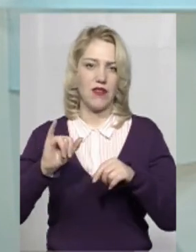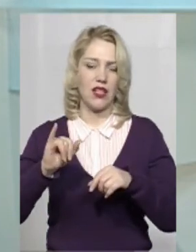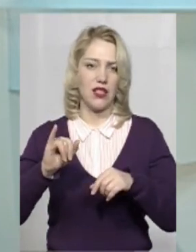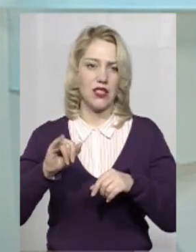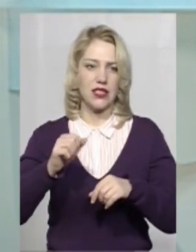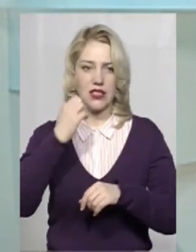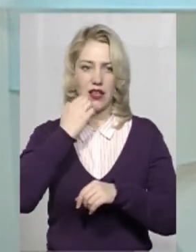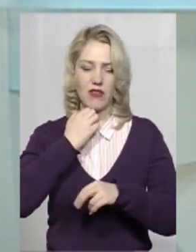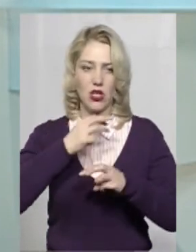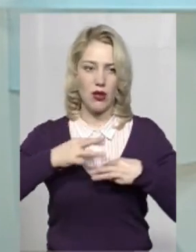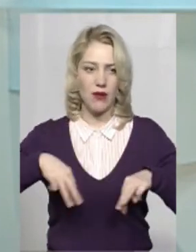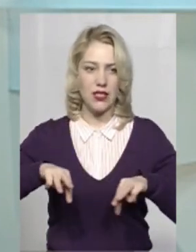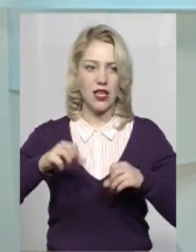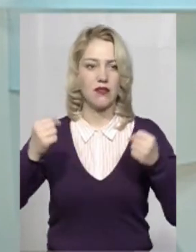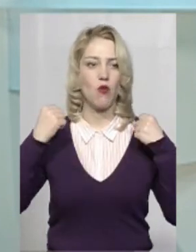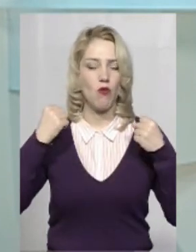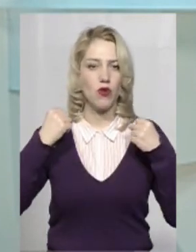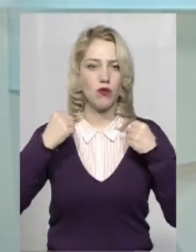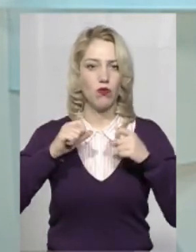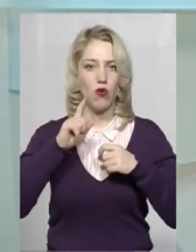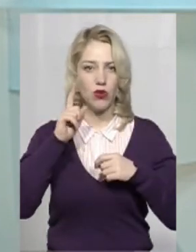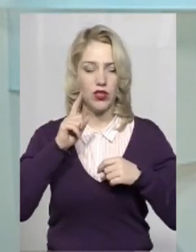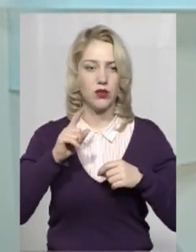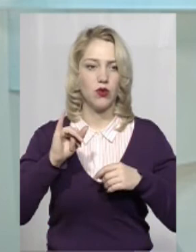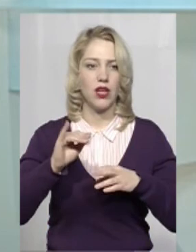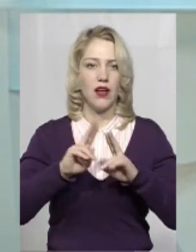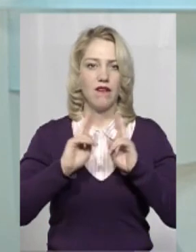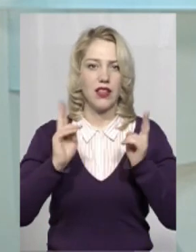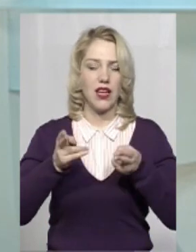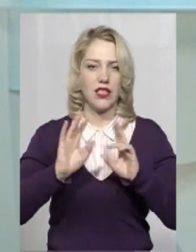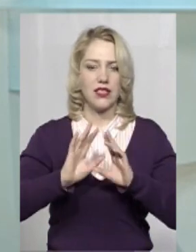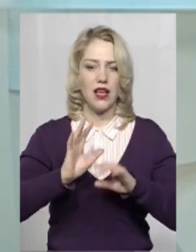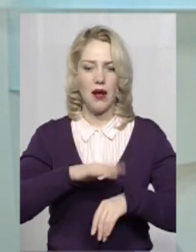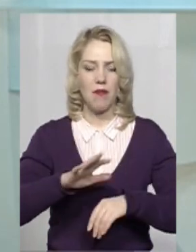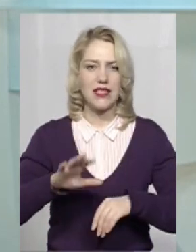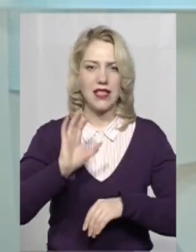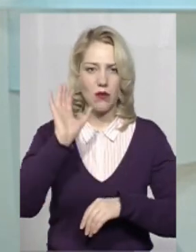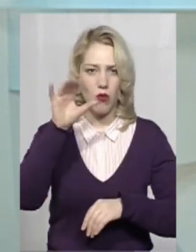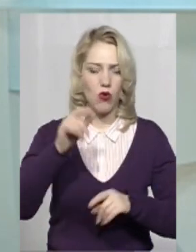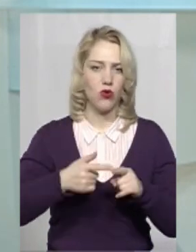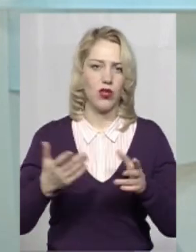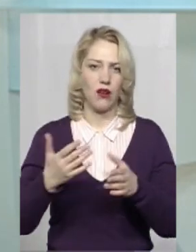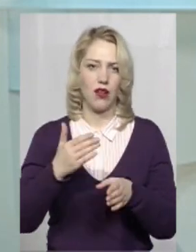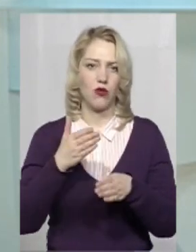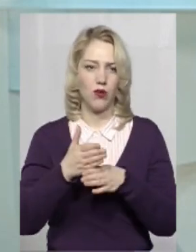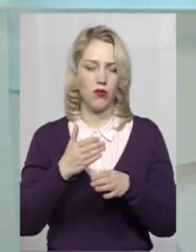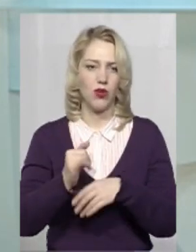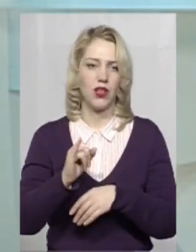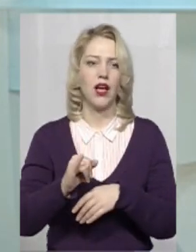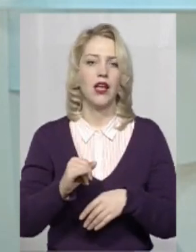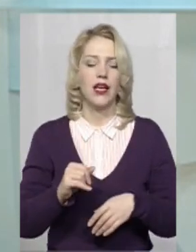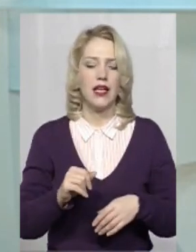Міністерству молоді, спорту, і Федерації баскетболу, яка нам дуже допомогла, і